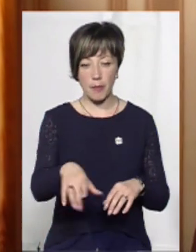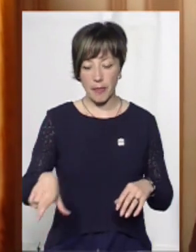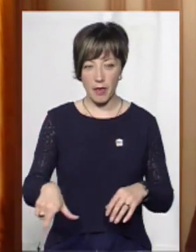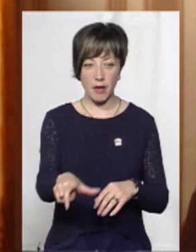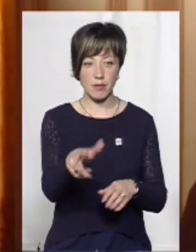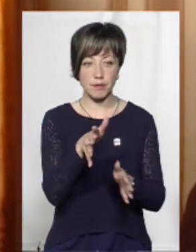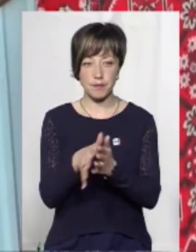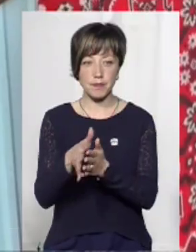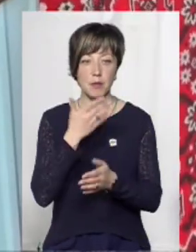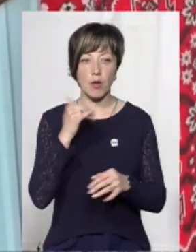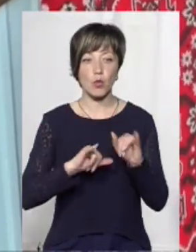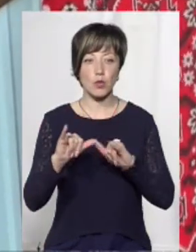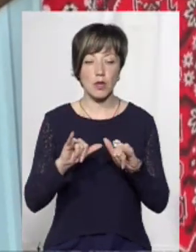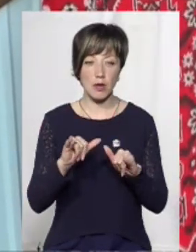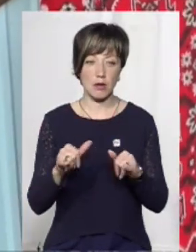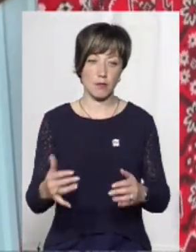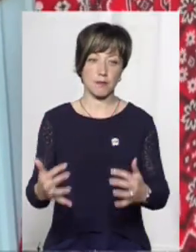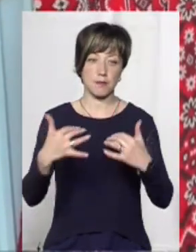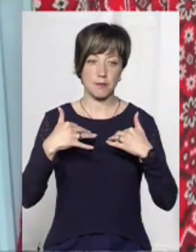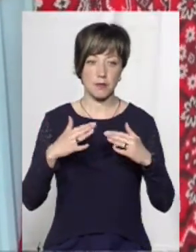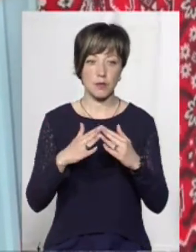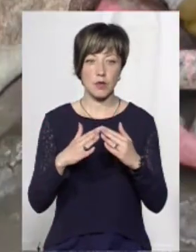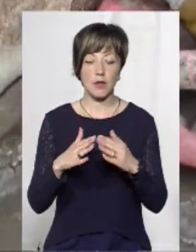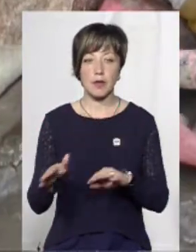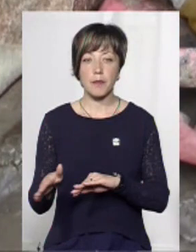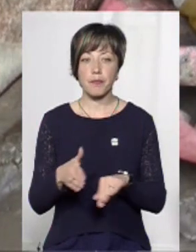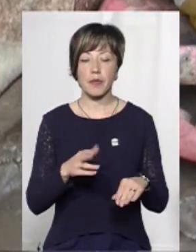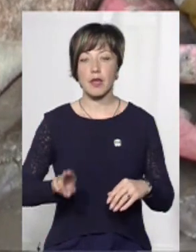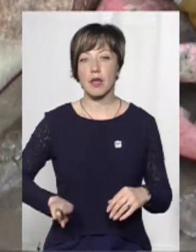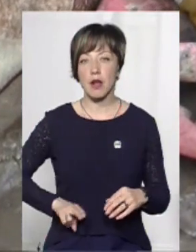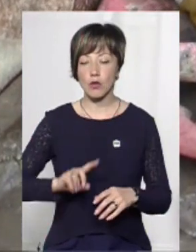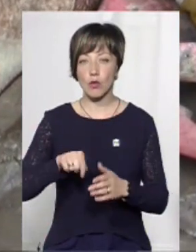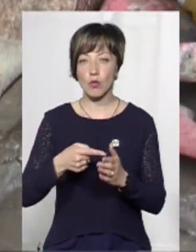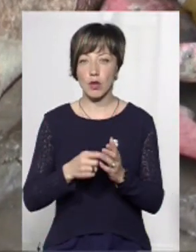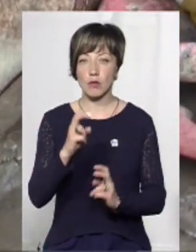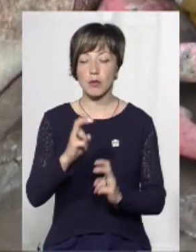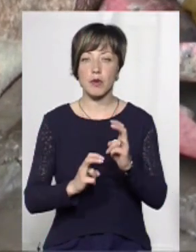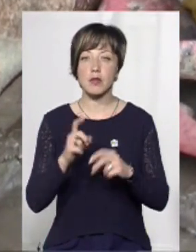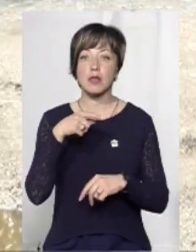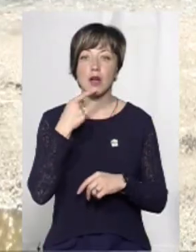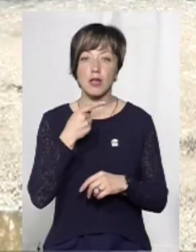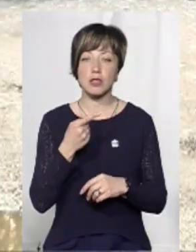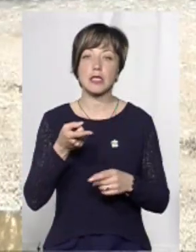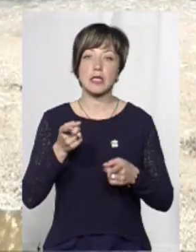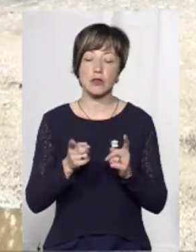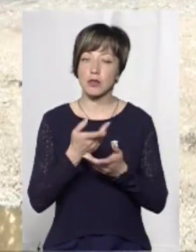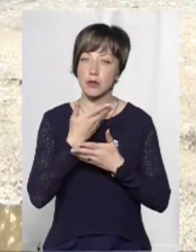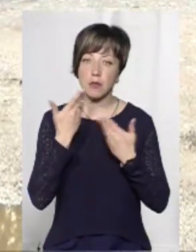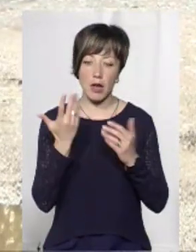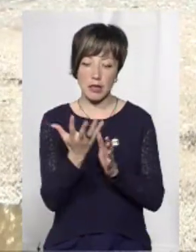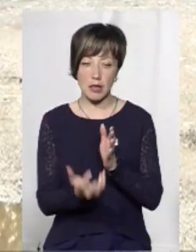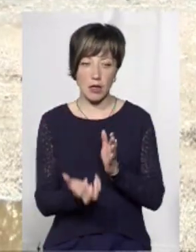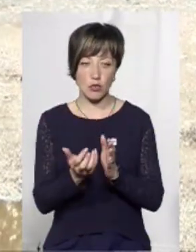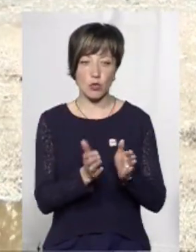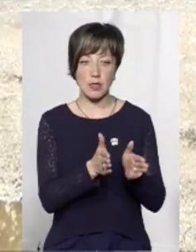йде дітися, і вона літися сюди. Директор комунального підприємства, комунальник селища Богданівця Владислав Корнічук каже, в селищі дійсно немає дренажної